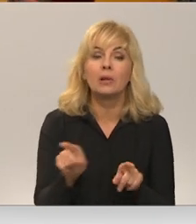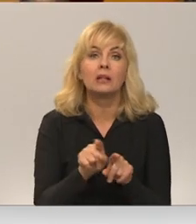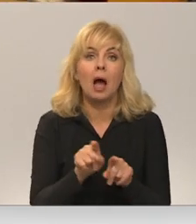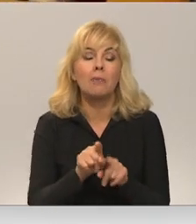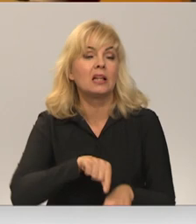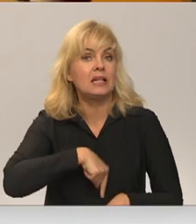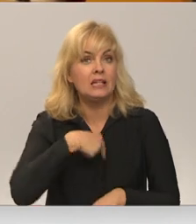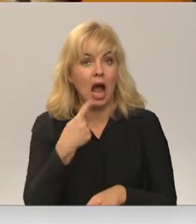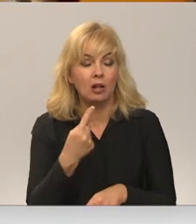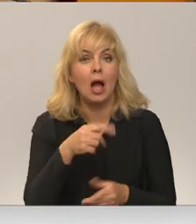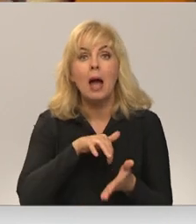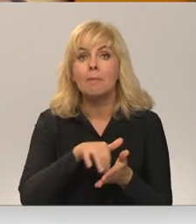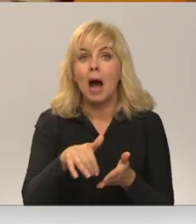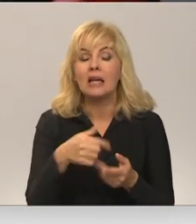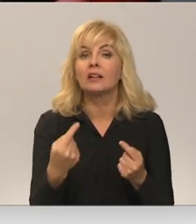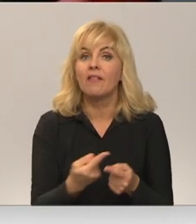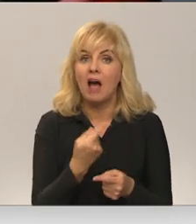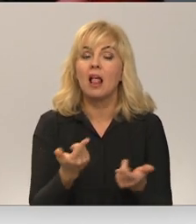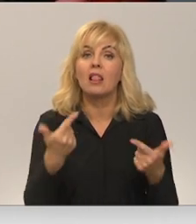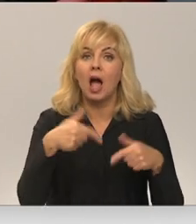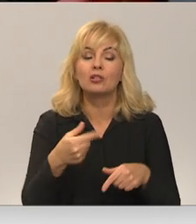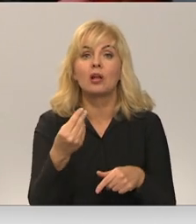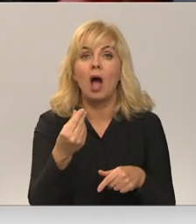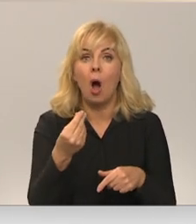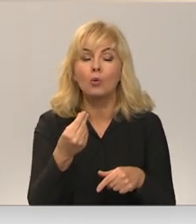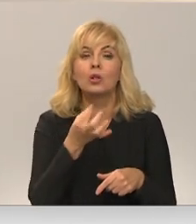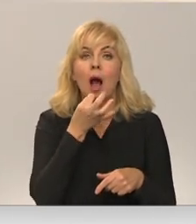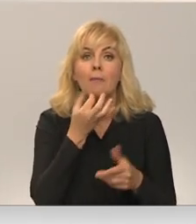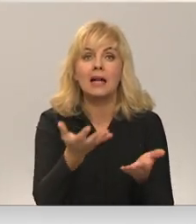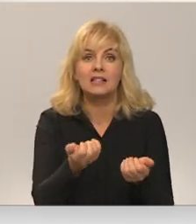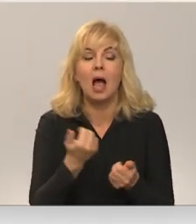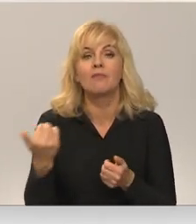ir parāk ilgi, jo paiet vēl kāds laiks, līdz nauda nonāk viņu kontos.